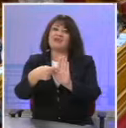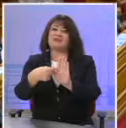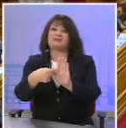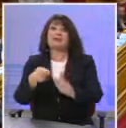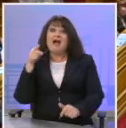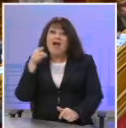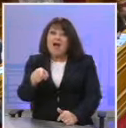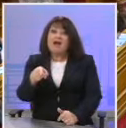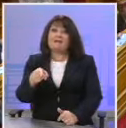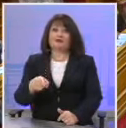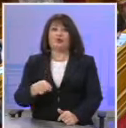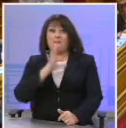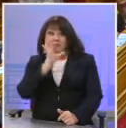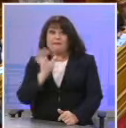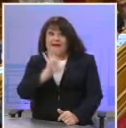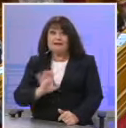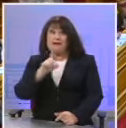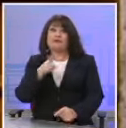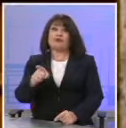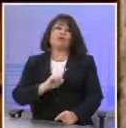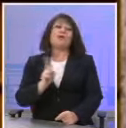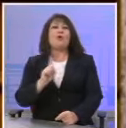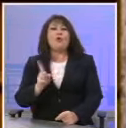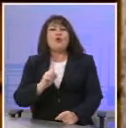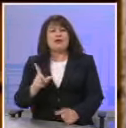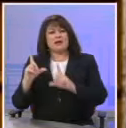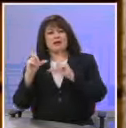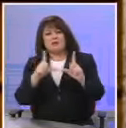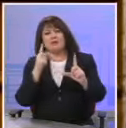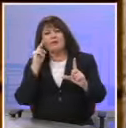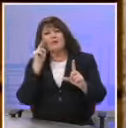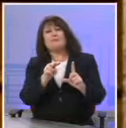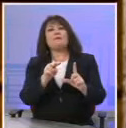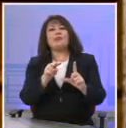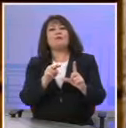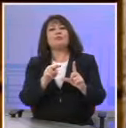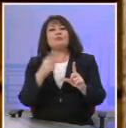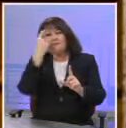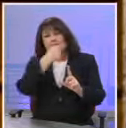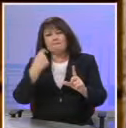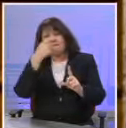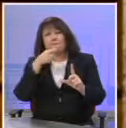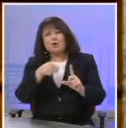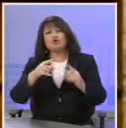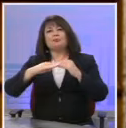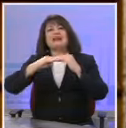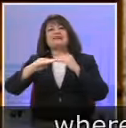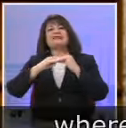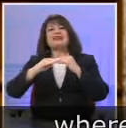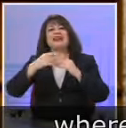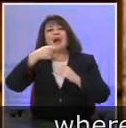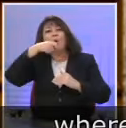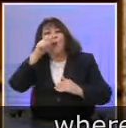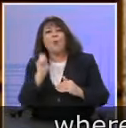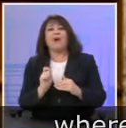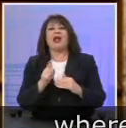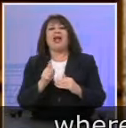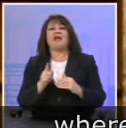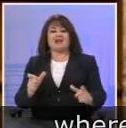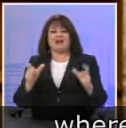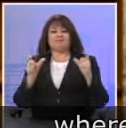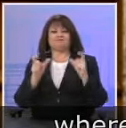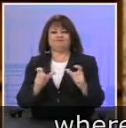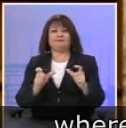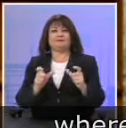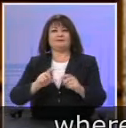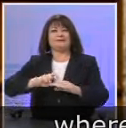το πρόσωπο εκείνος στα σύνορα της Ουγγαρίας, όπου κάποιοι